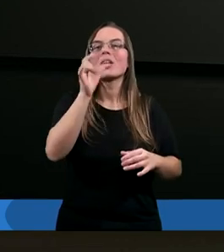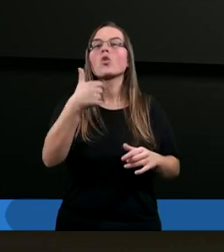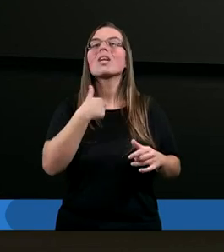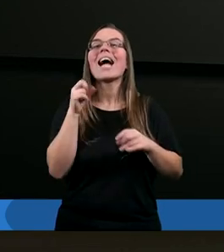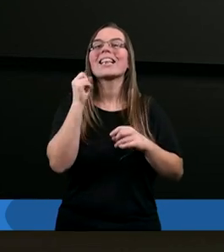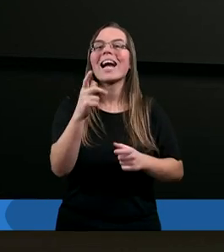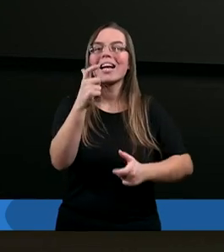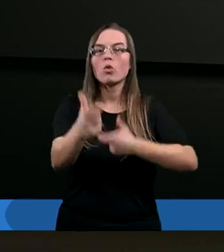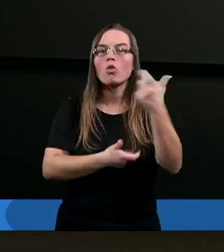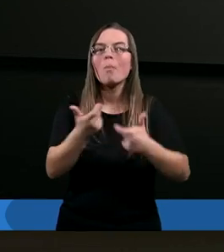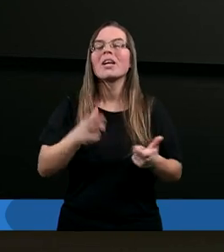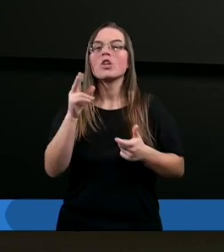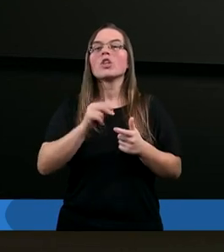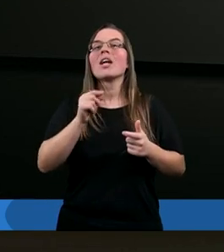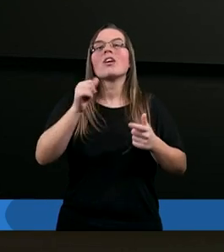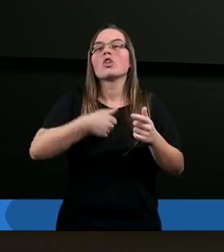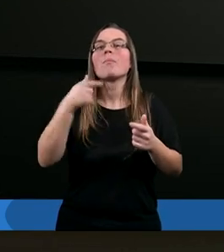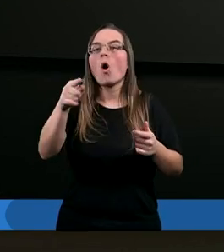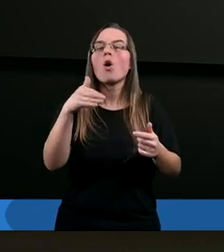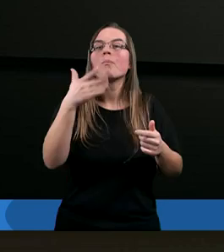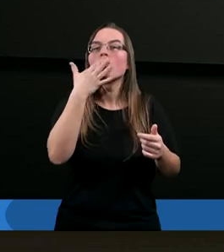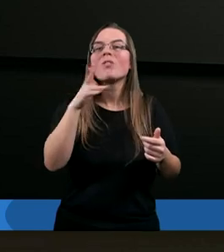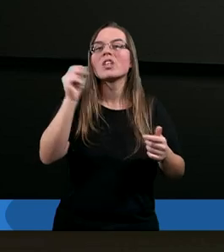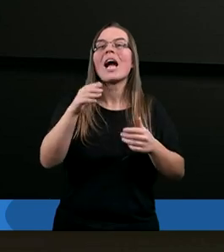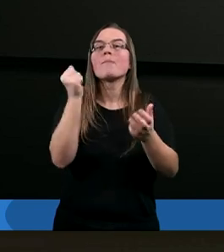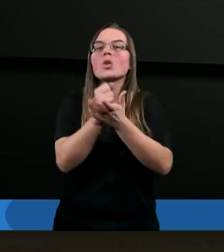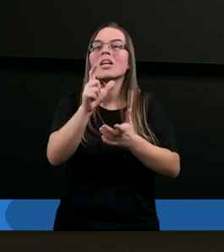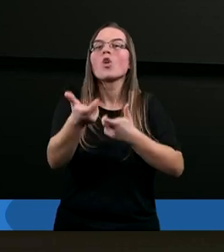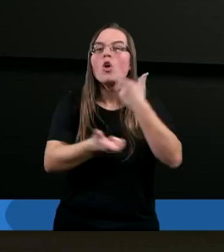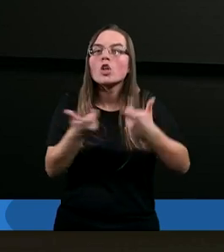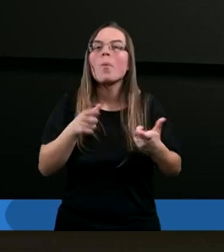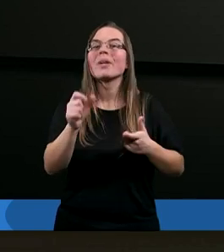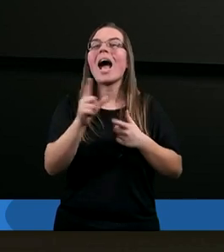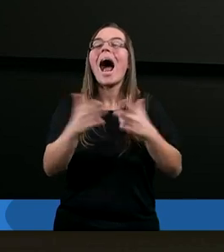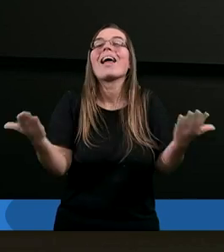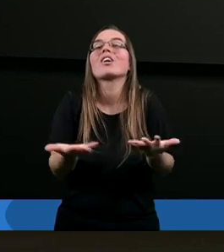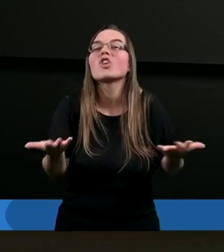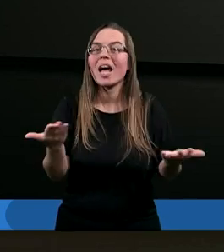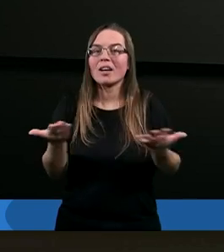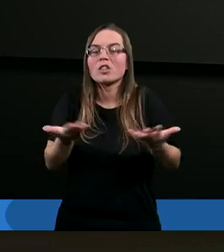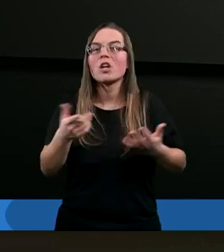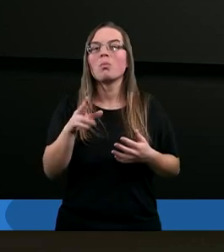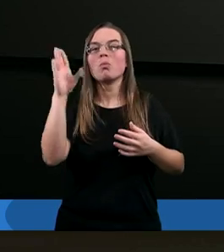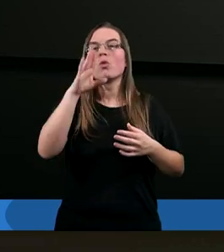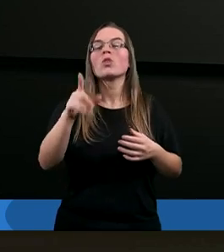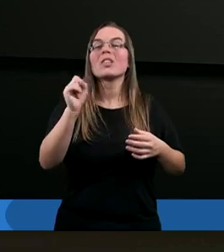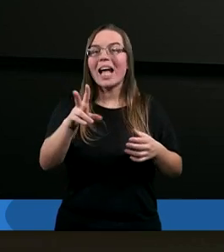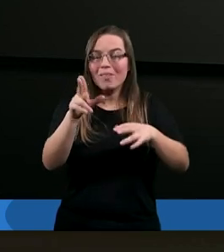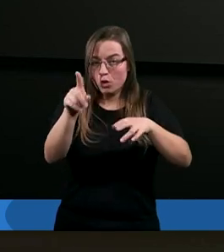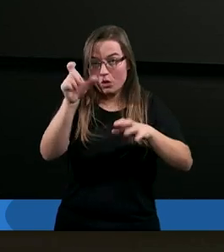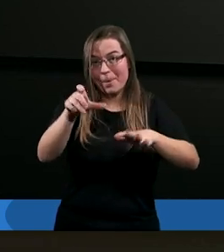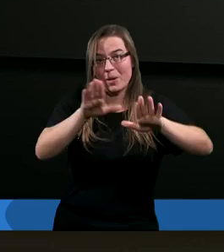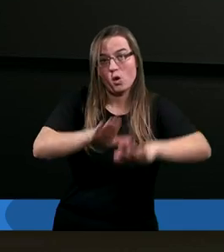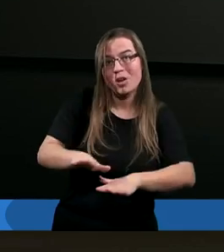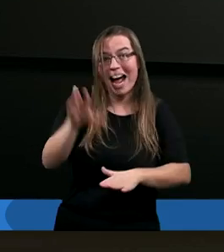takiego zrobiłem, to nie mógł znać odpowiedzi. Kiedy oni mu mówili, że musiałeś coś zrobić, to tym bardziej się pytał, ale gdzie? To Bóg mnie po drodze zostawił